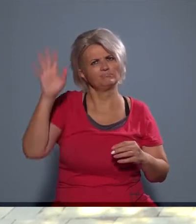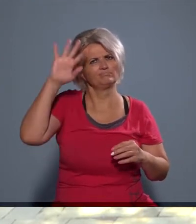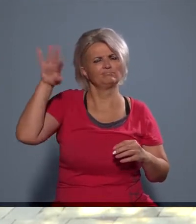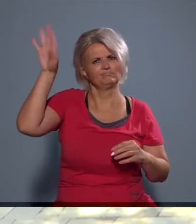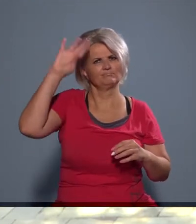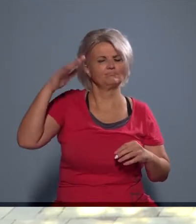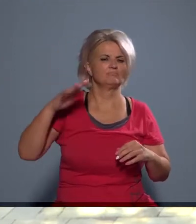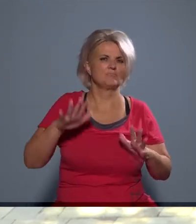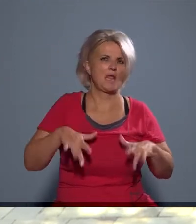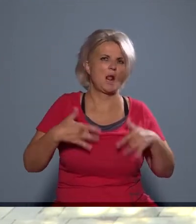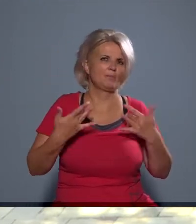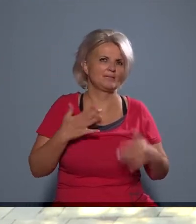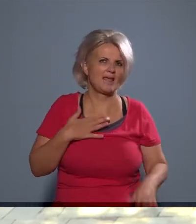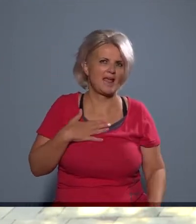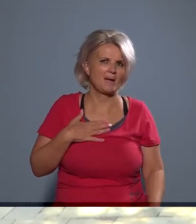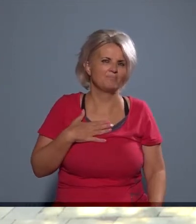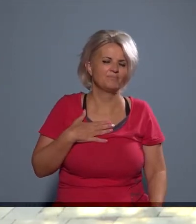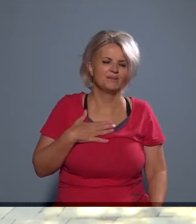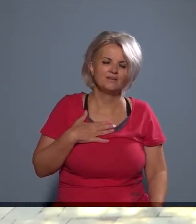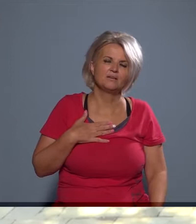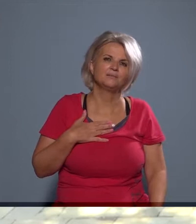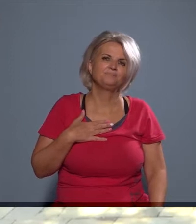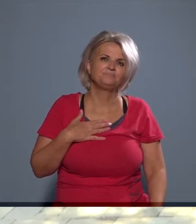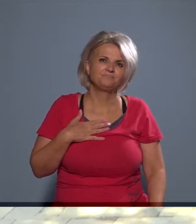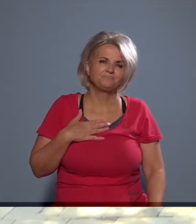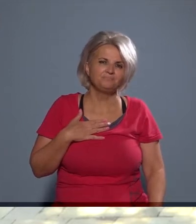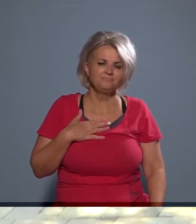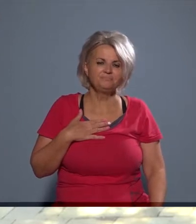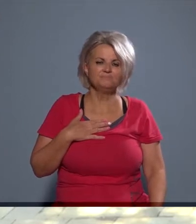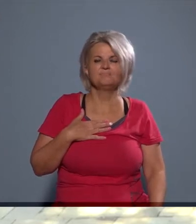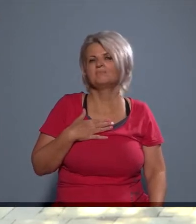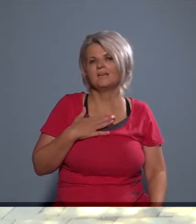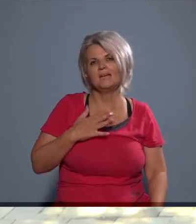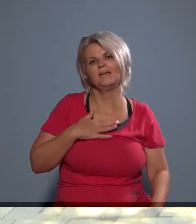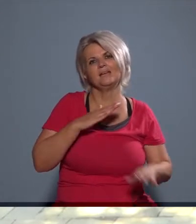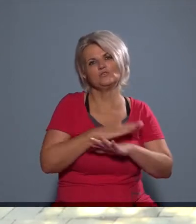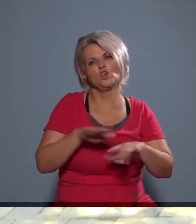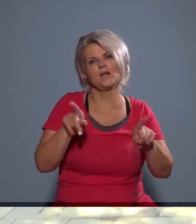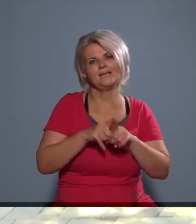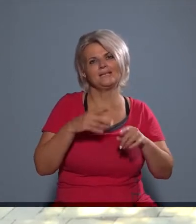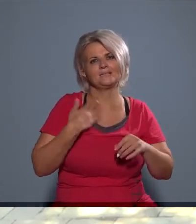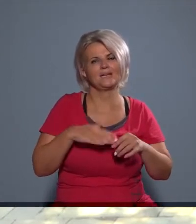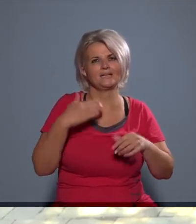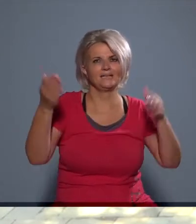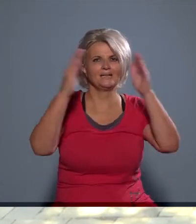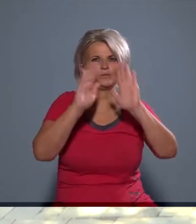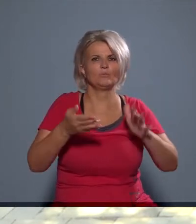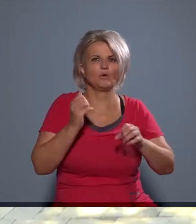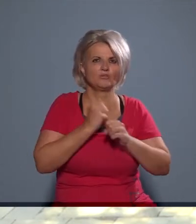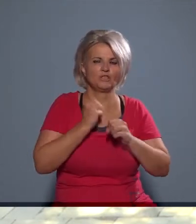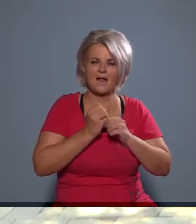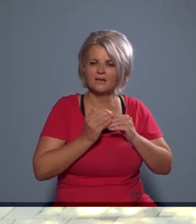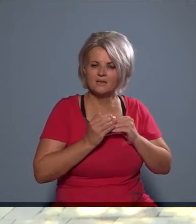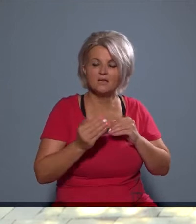óriási élmény volt, és azt úgy meg is fogadtam, hogy igazából én innentől csak így szeretnék szobrakat készíteni,